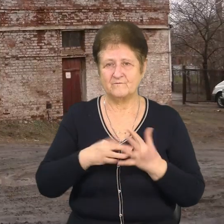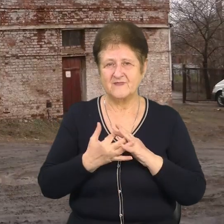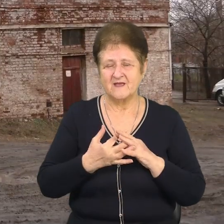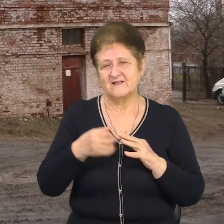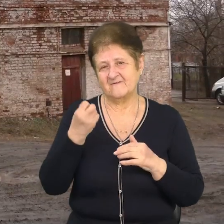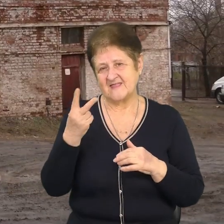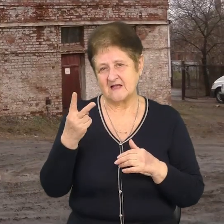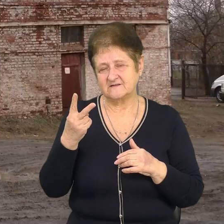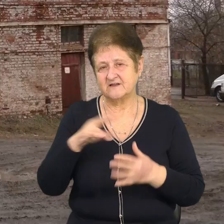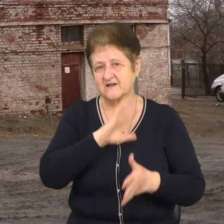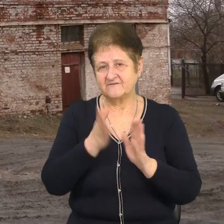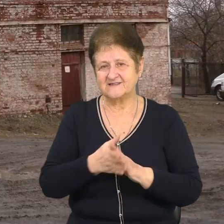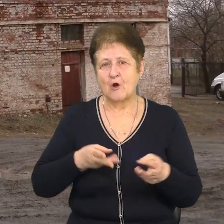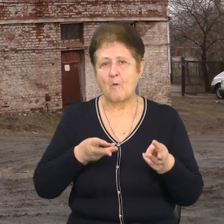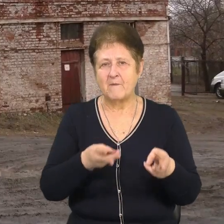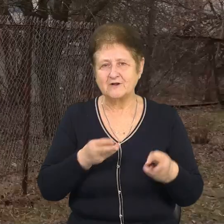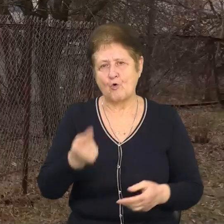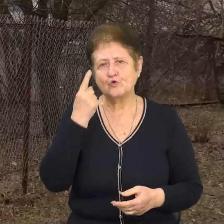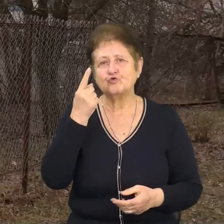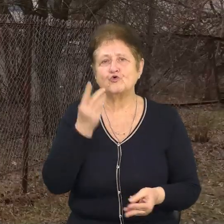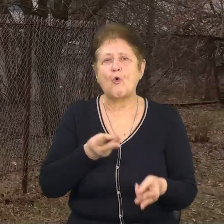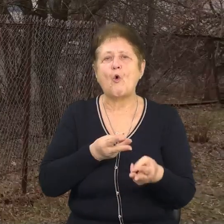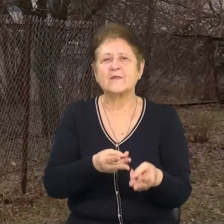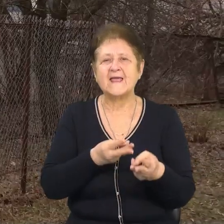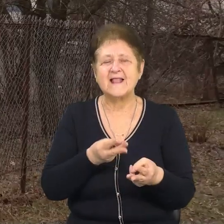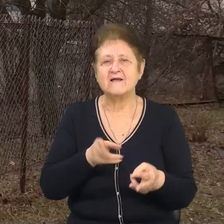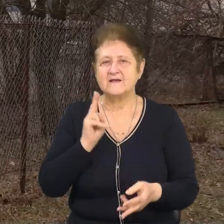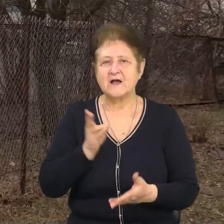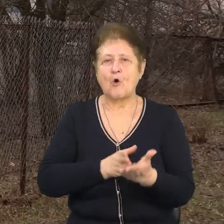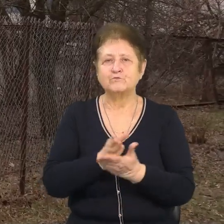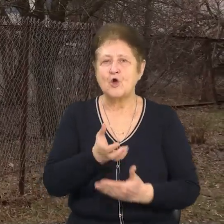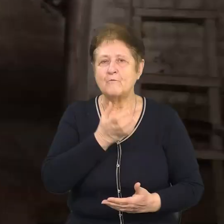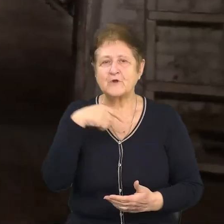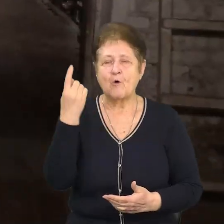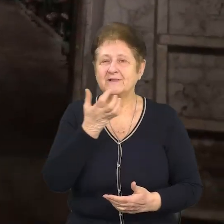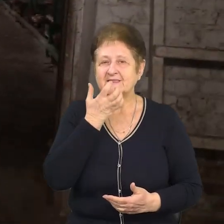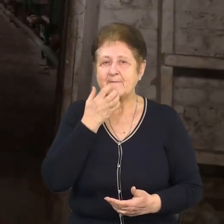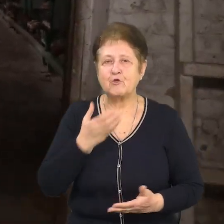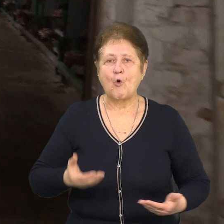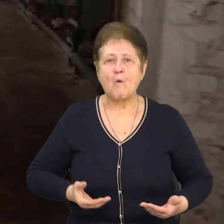12. Всі вони опалюються однією котельнею, яку обслуговує облтеплокомуненерго.